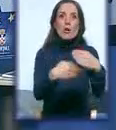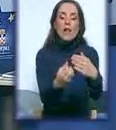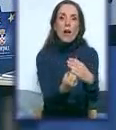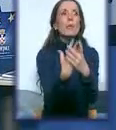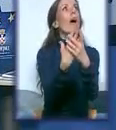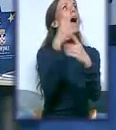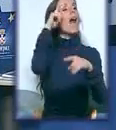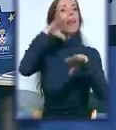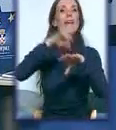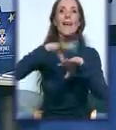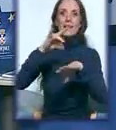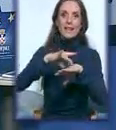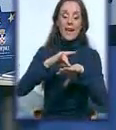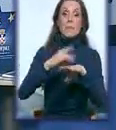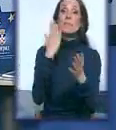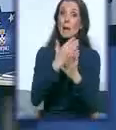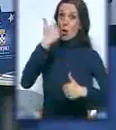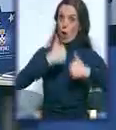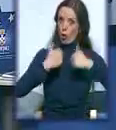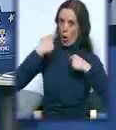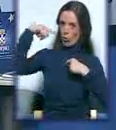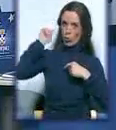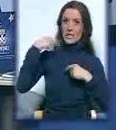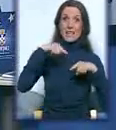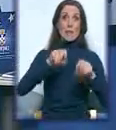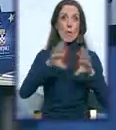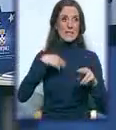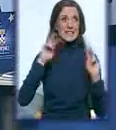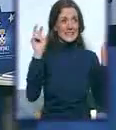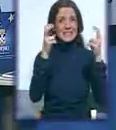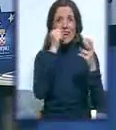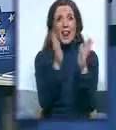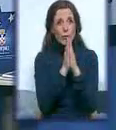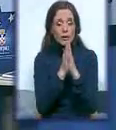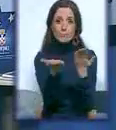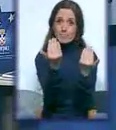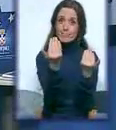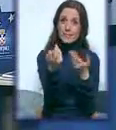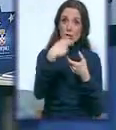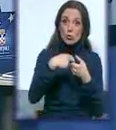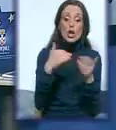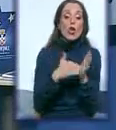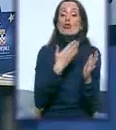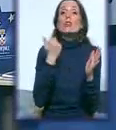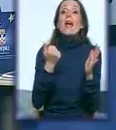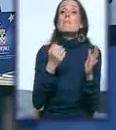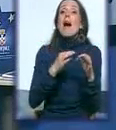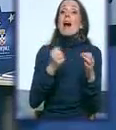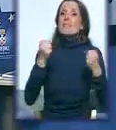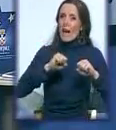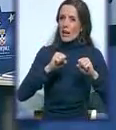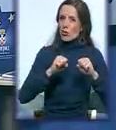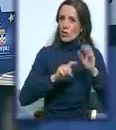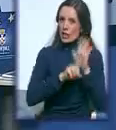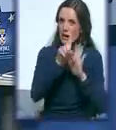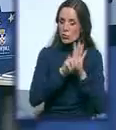bio je taj konkurs, ja sam isto pozivala ovde ljude, molila da se uključe. Još uvek nema zvanišćih rezultata, ali verujem da se neće ni